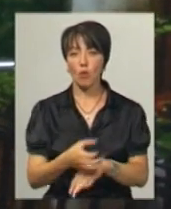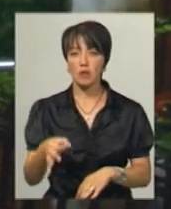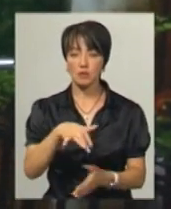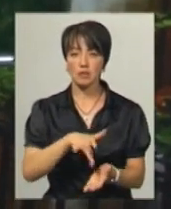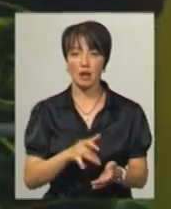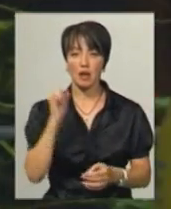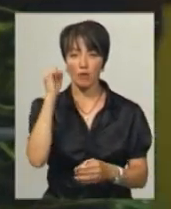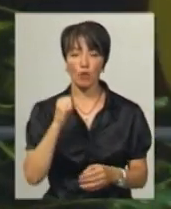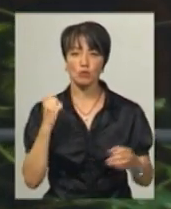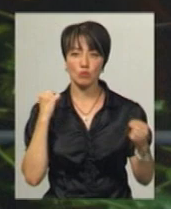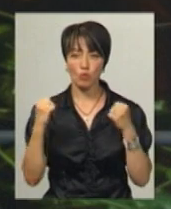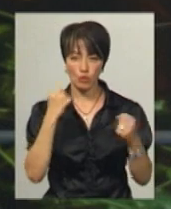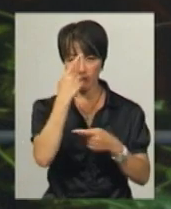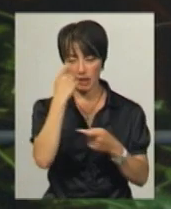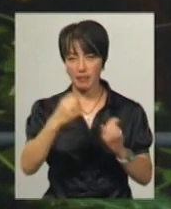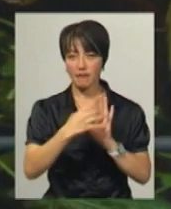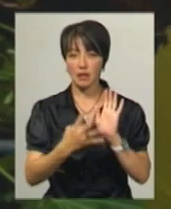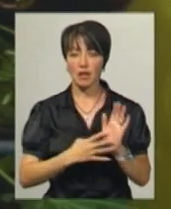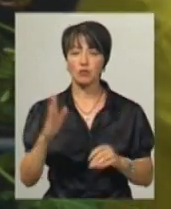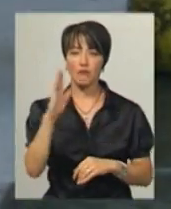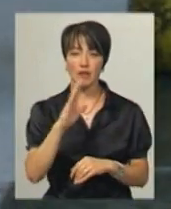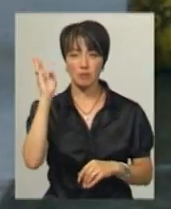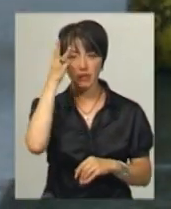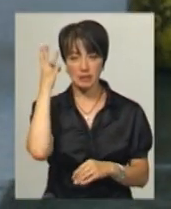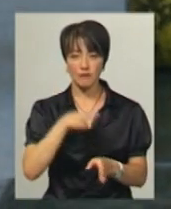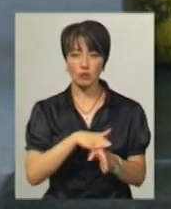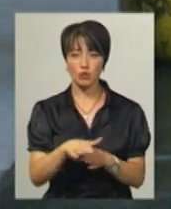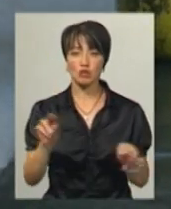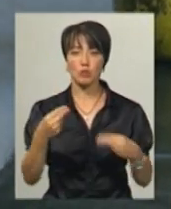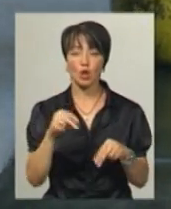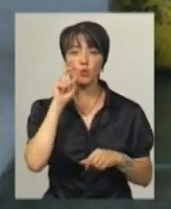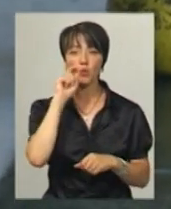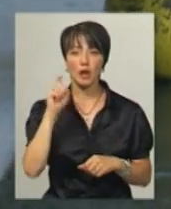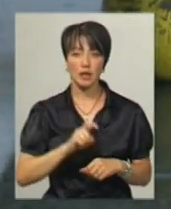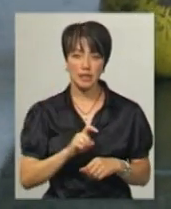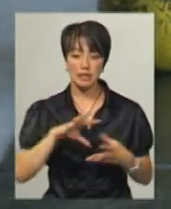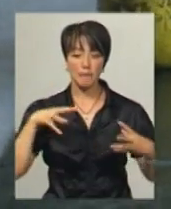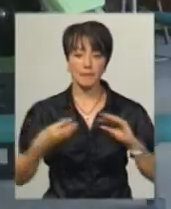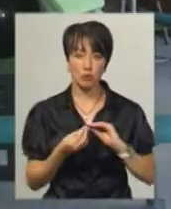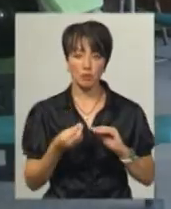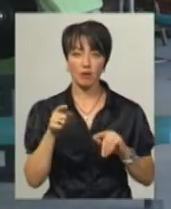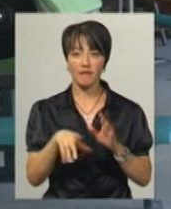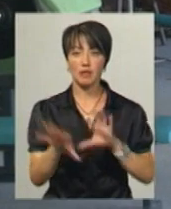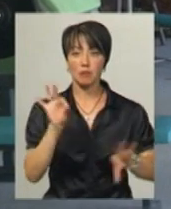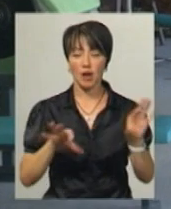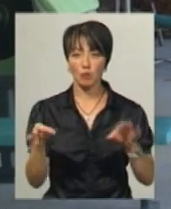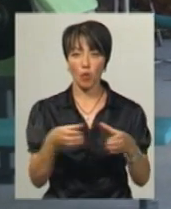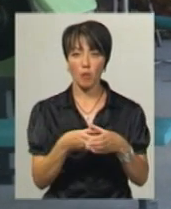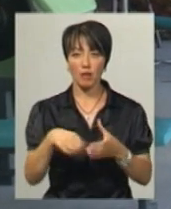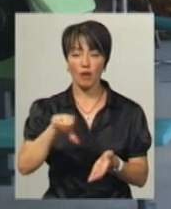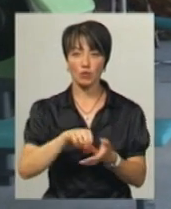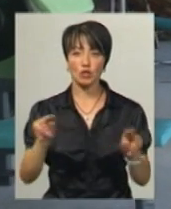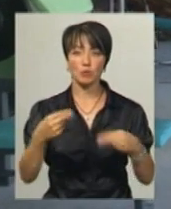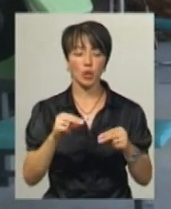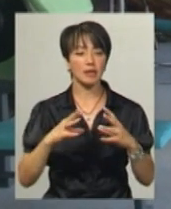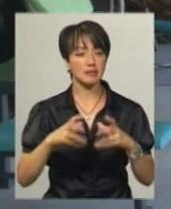осередок гірівого спорту і повідомляє, 19 вересня у Хмельницькому відбудеться чемпіонат України, за підсумками якого відбиратимуть команду на участь у